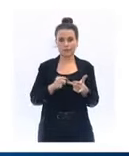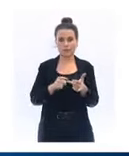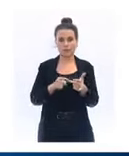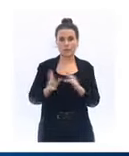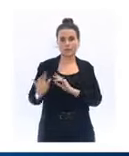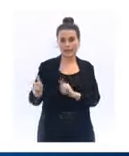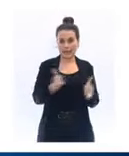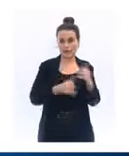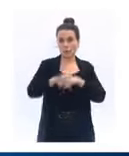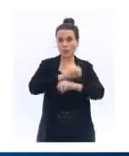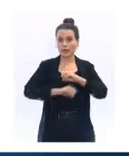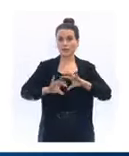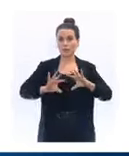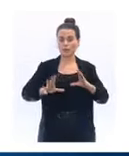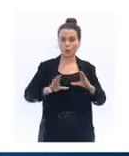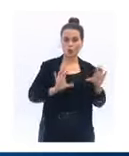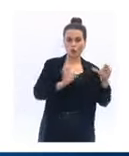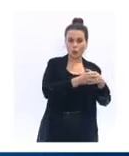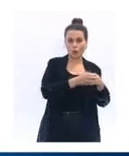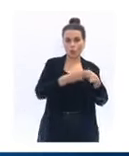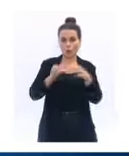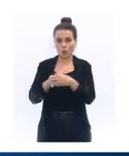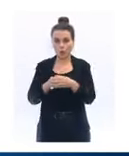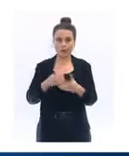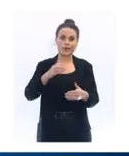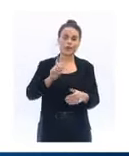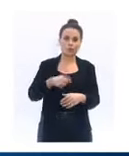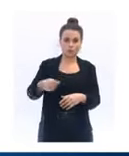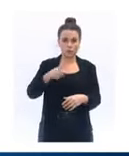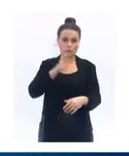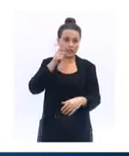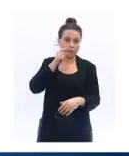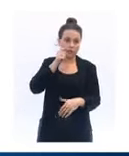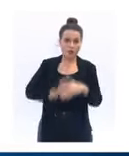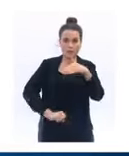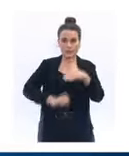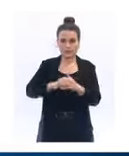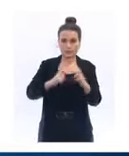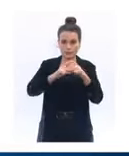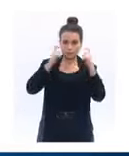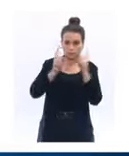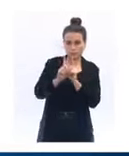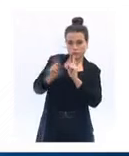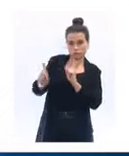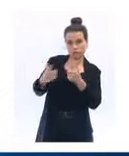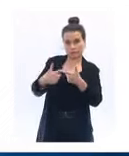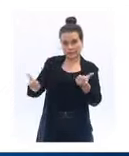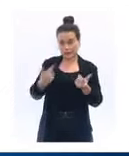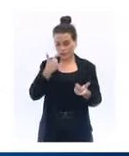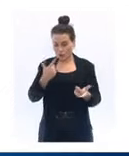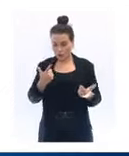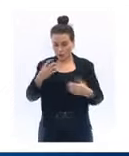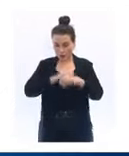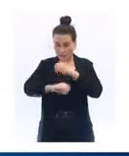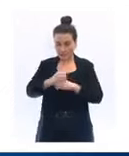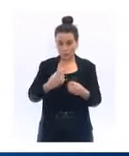organisées par groupe avec un respect maximal des gestes barrières. Lorsqu'elles sont trop difficiles à organiser ainsi, elles peuvent être remplacées par